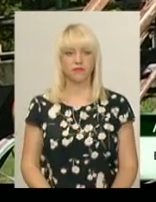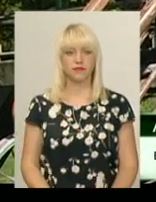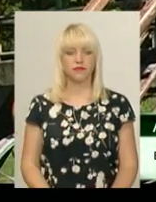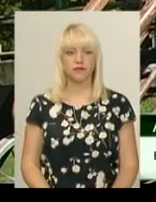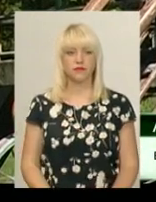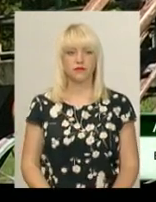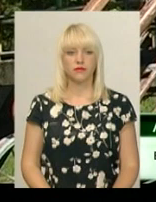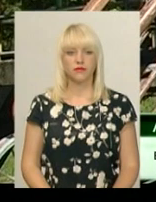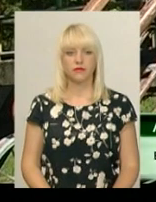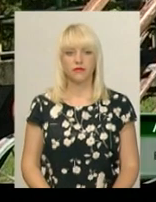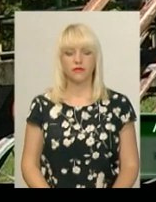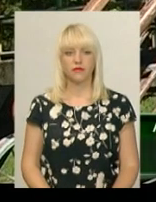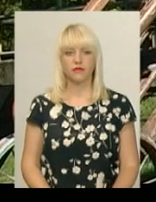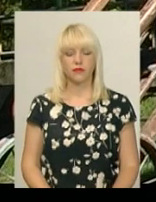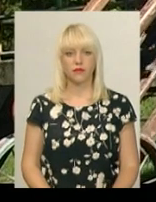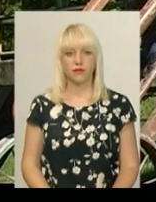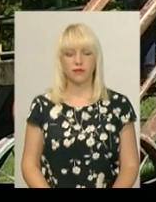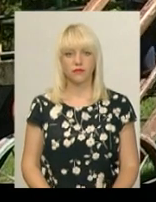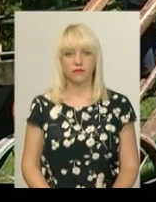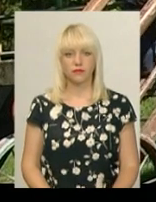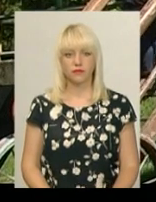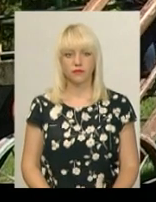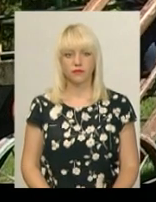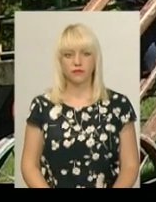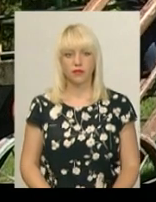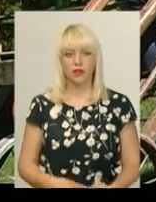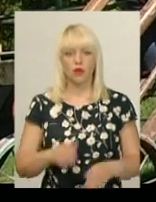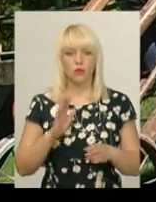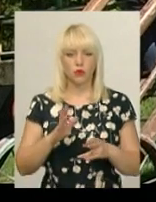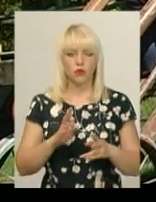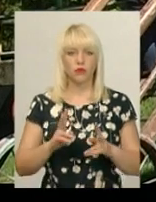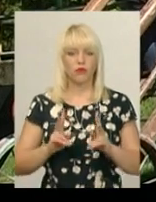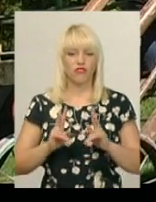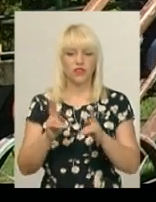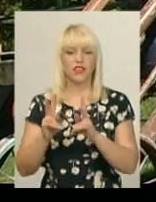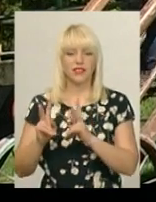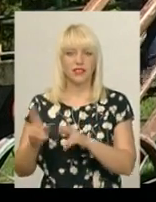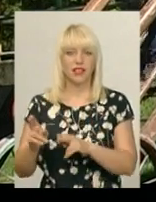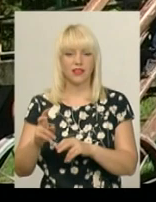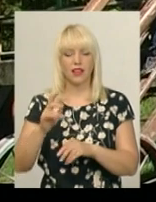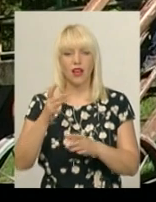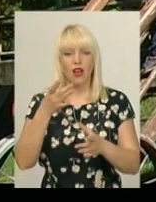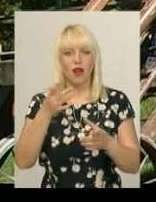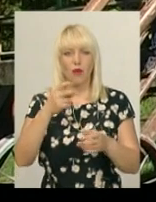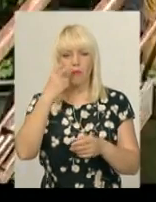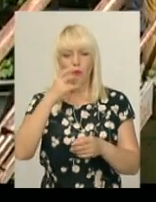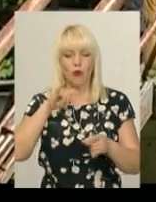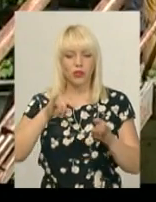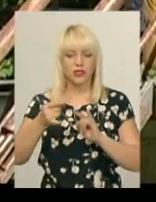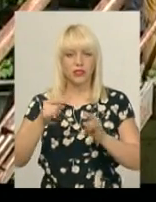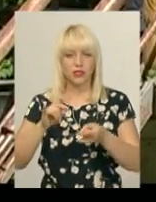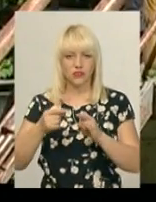завжди будемо відрізати повністю прогнивші елементи конструкції, заміняти на нові,